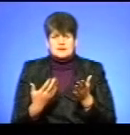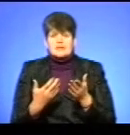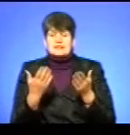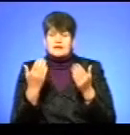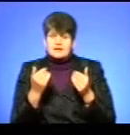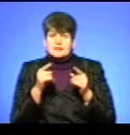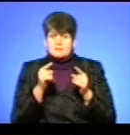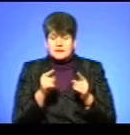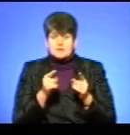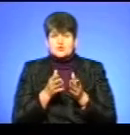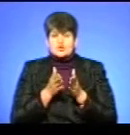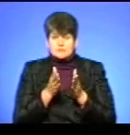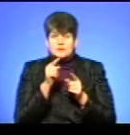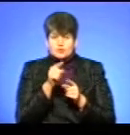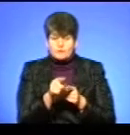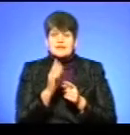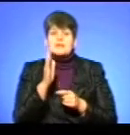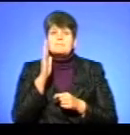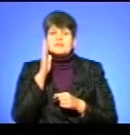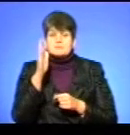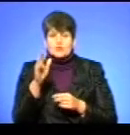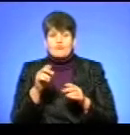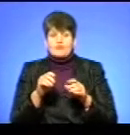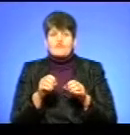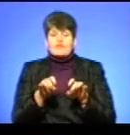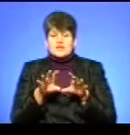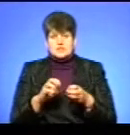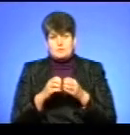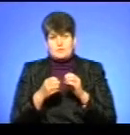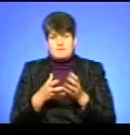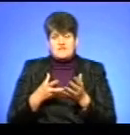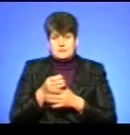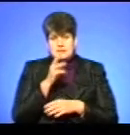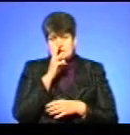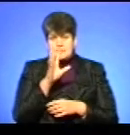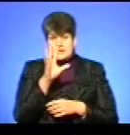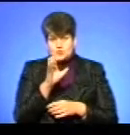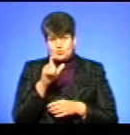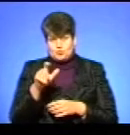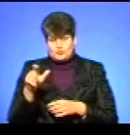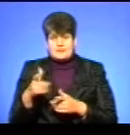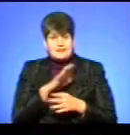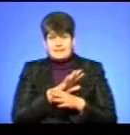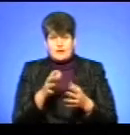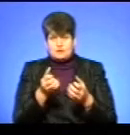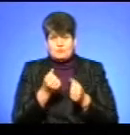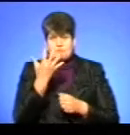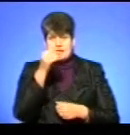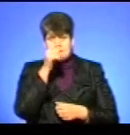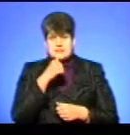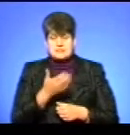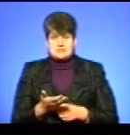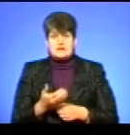зосереднемося на тому, які перспективи розв'язання проблеми виплати заробітної плати 500 людям, які не отримують 5 місяців.